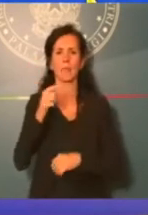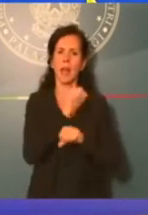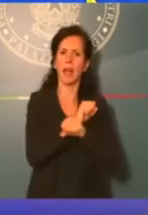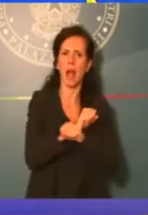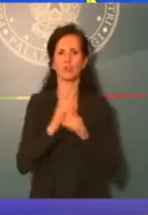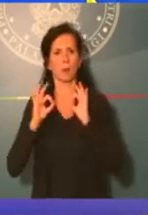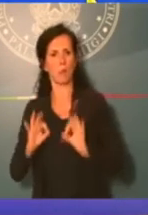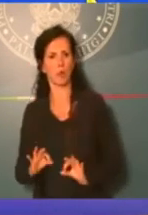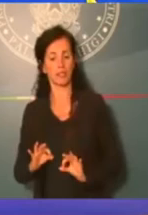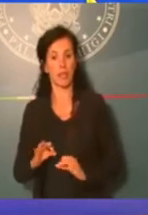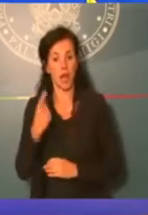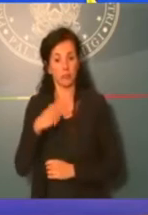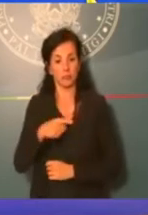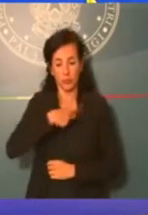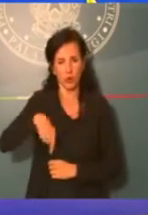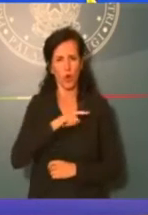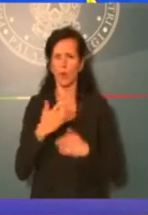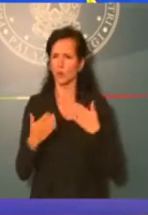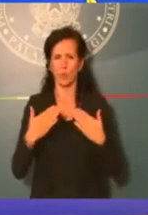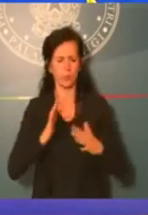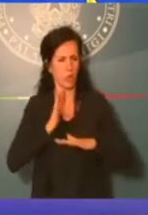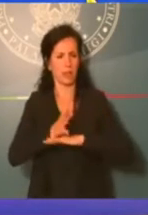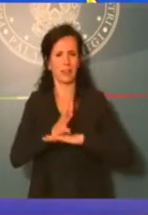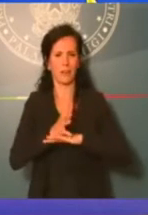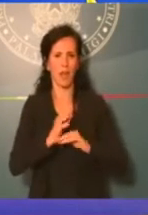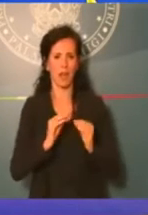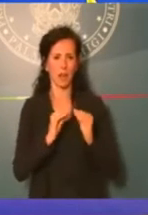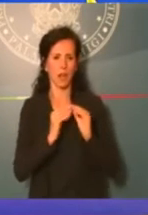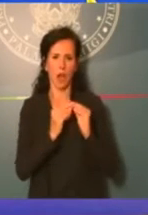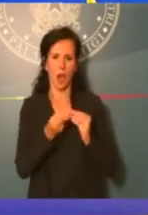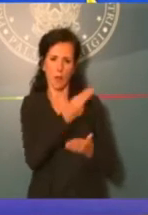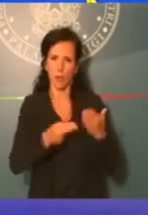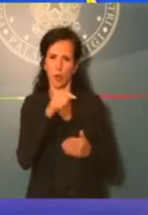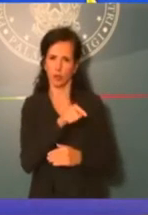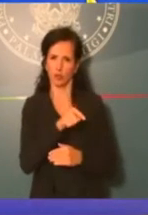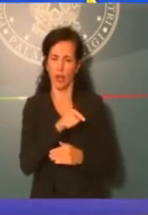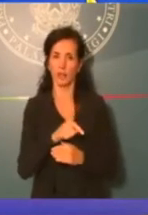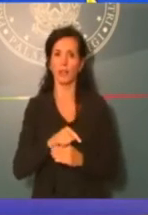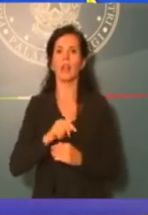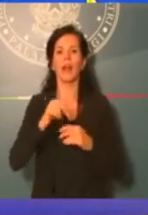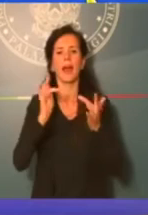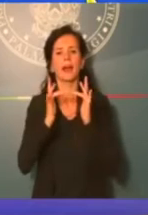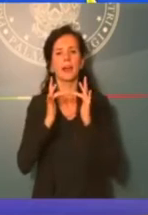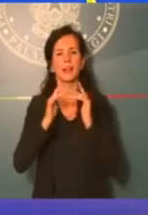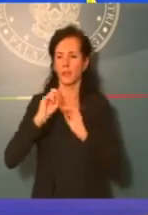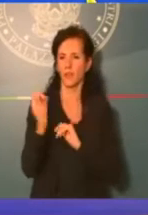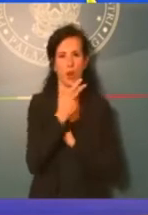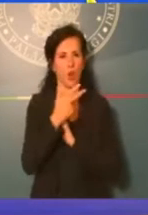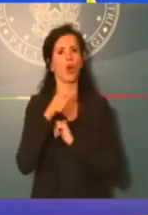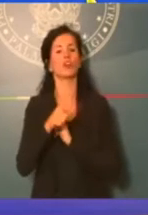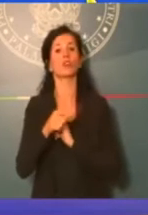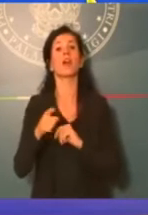realizzare speditamente alcune di queste opere. Un brevissimo elenco. Alta velocità di rete Salerno-Reggio Calabria.